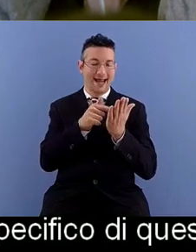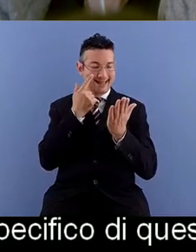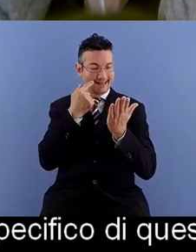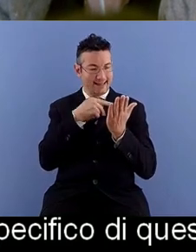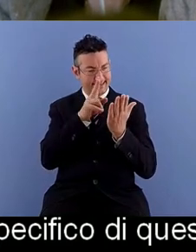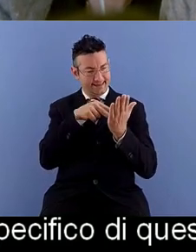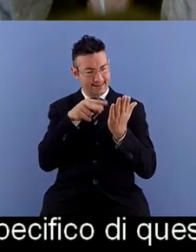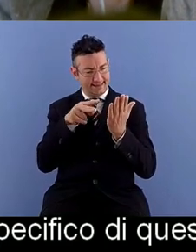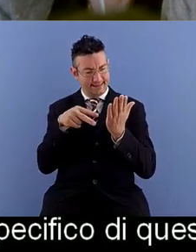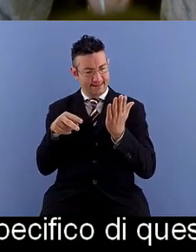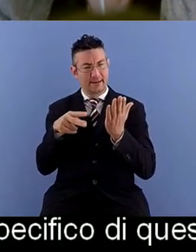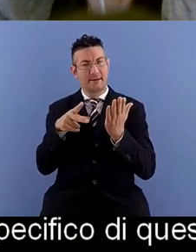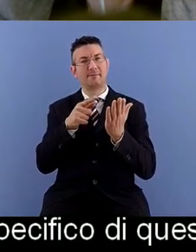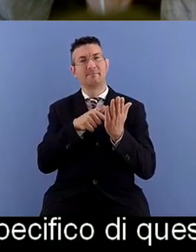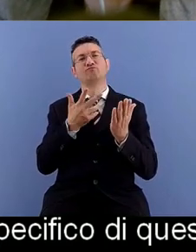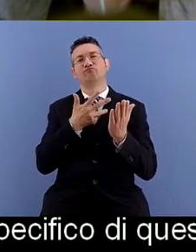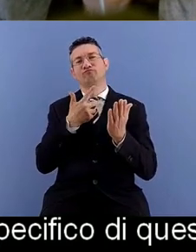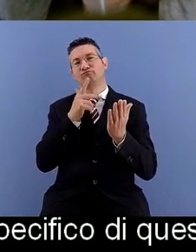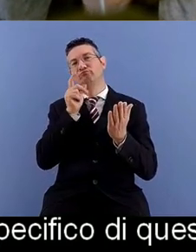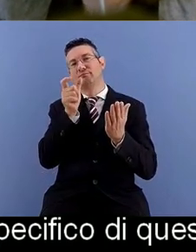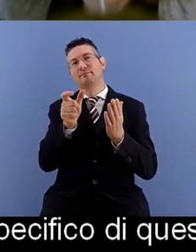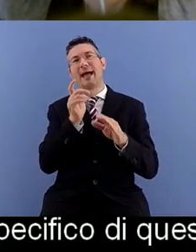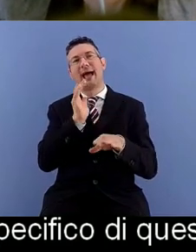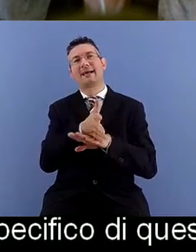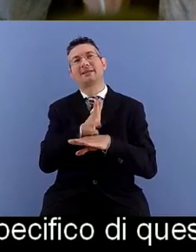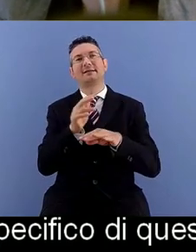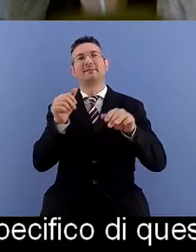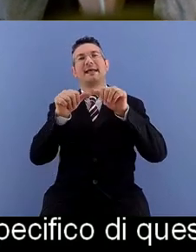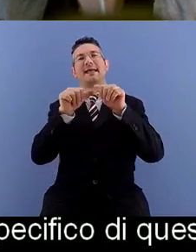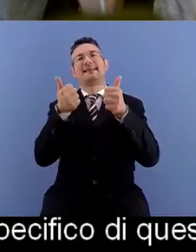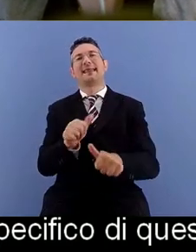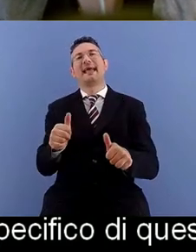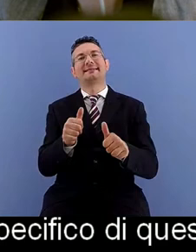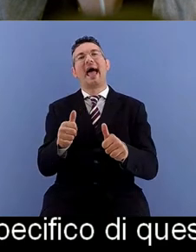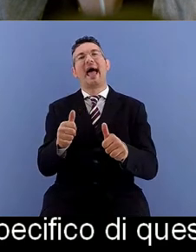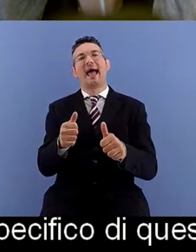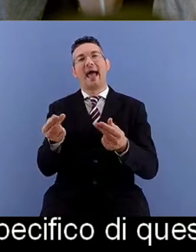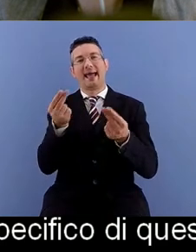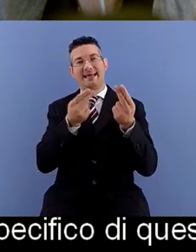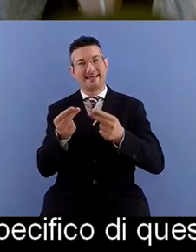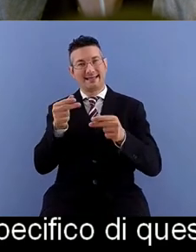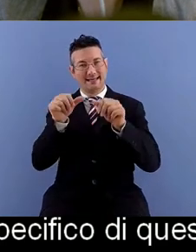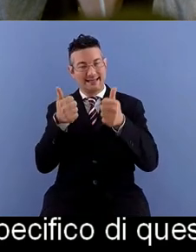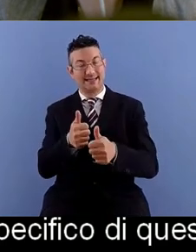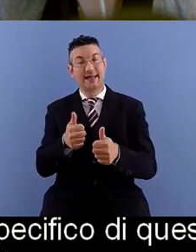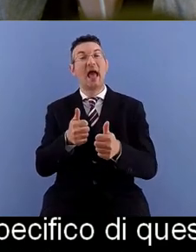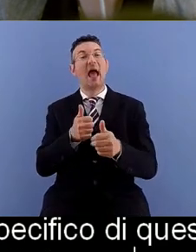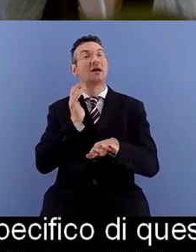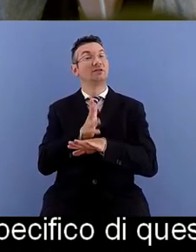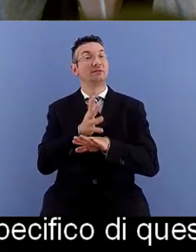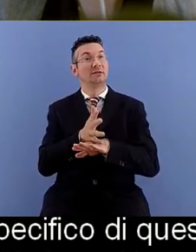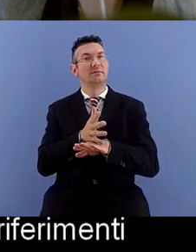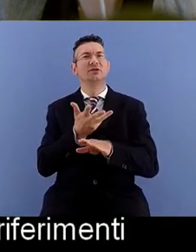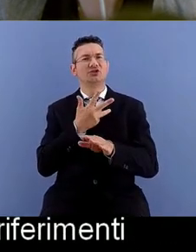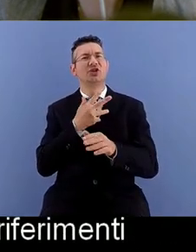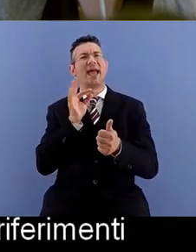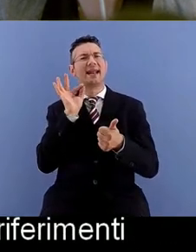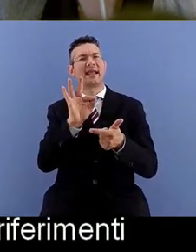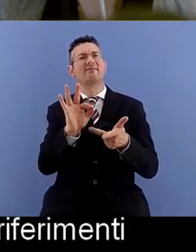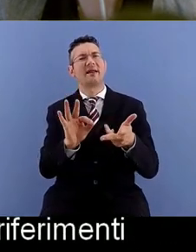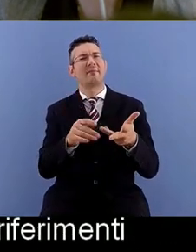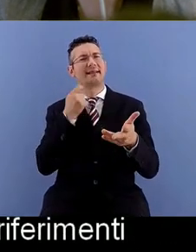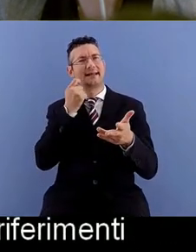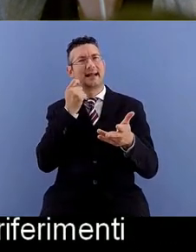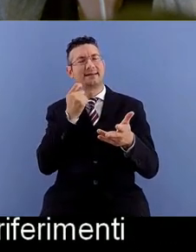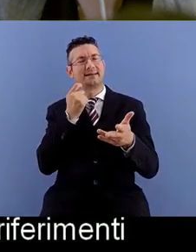accessibilità, di design accessibile, alcuni riferimenti interessanti ci sono, anche qui è scritto molto piccolo